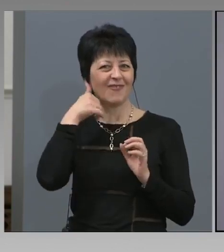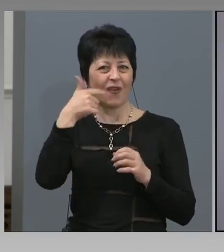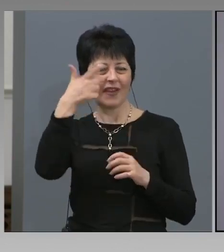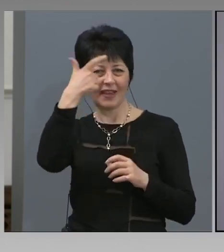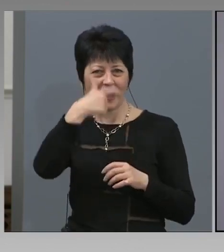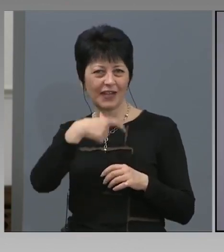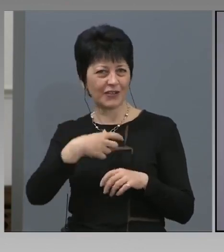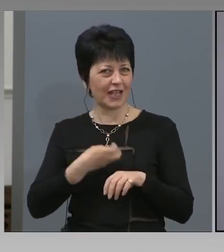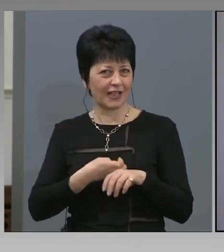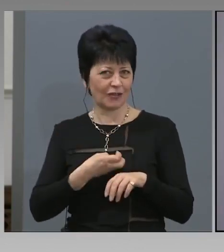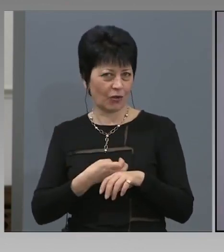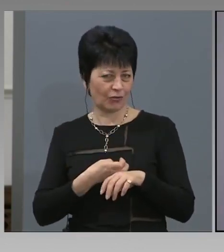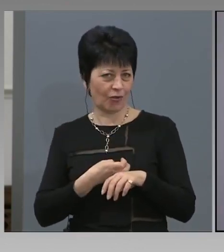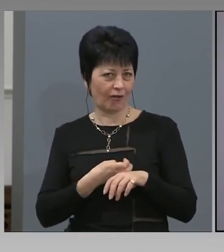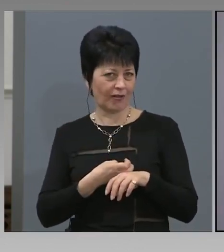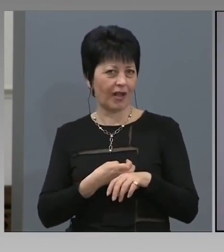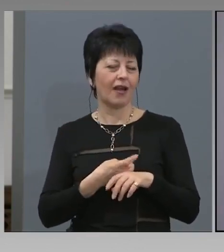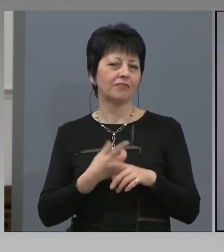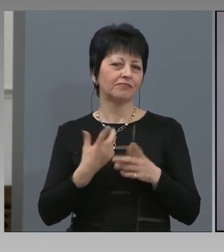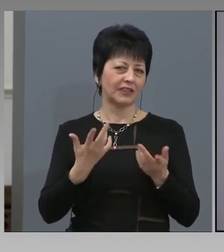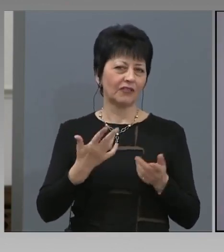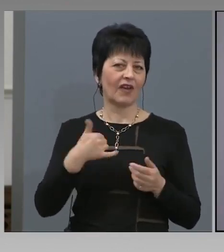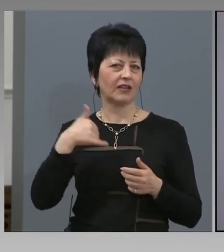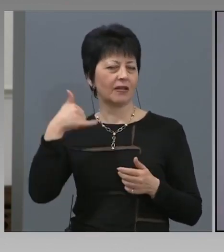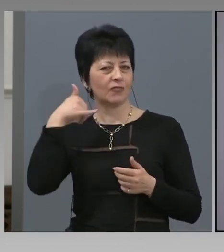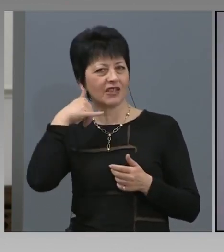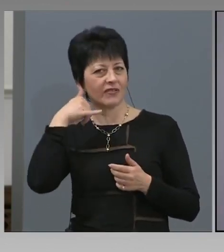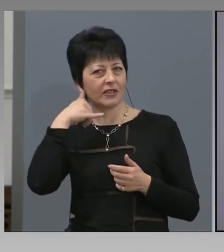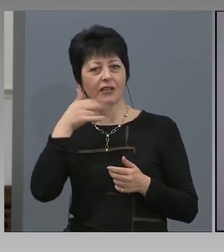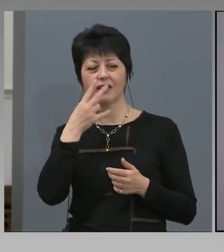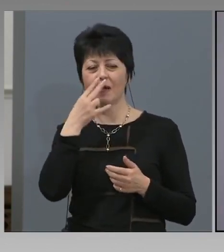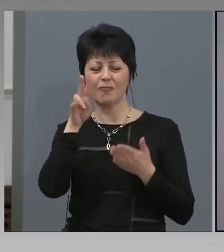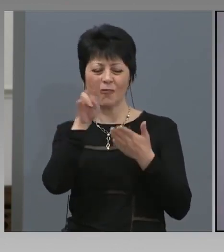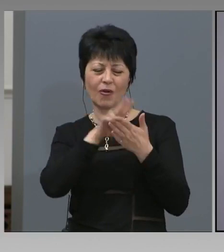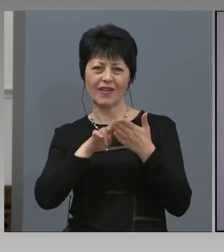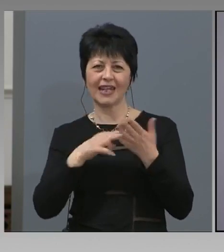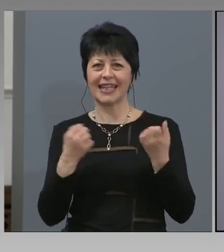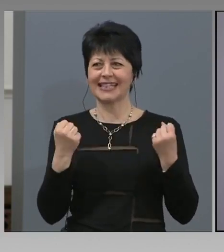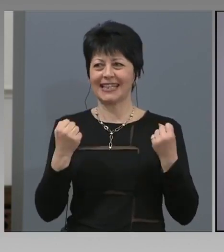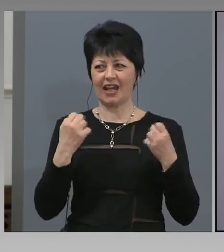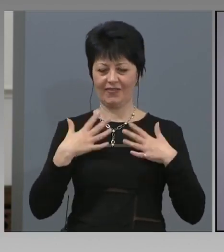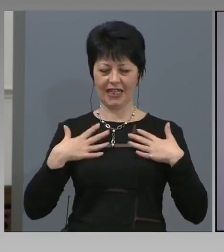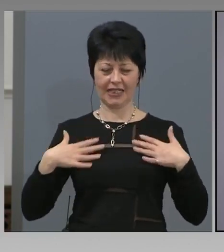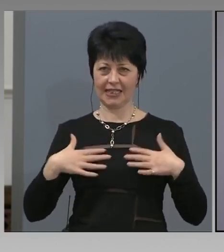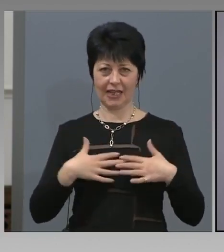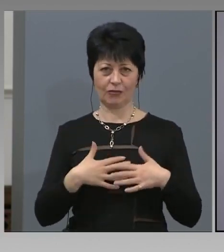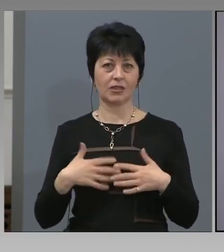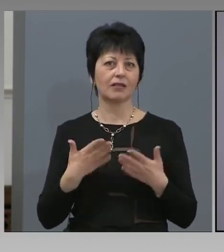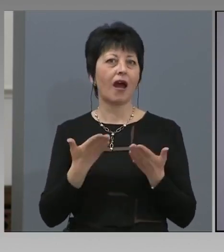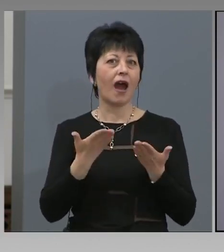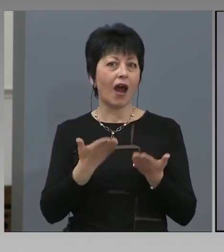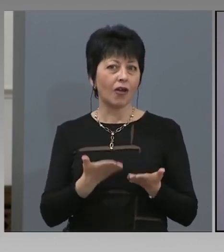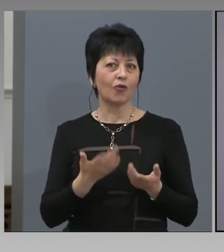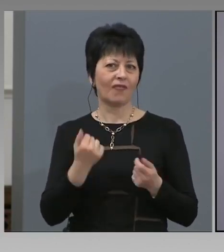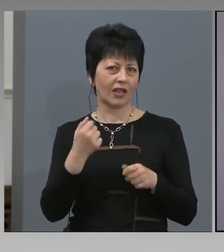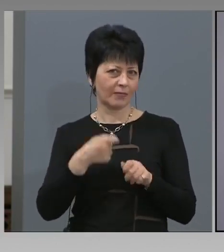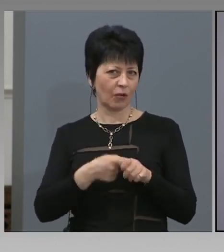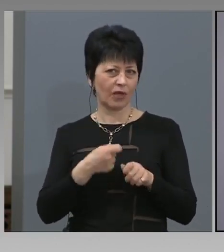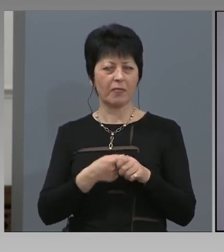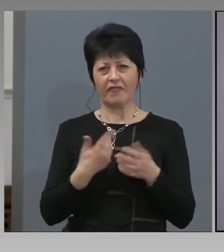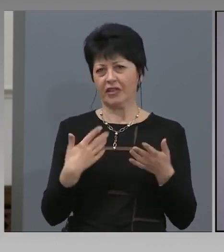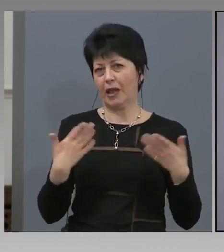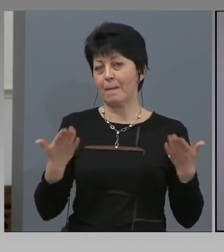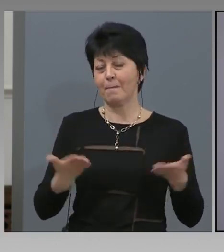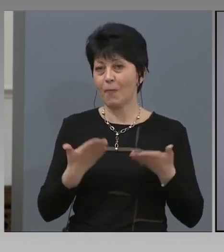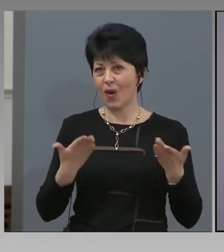Проактивно личният доктор да им звъне и да провери здравни статуси. Направили сме това удоство, за да може